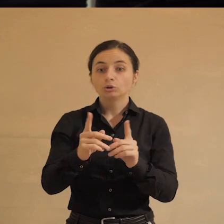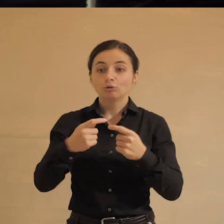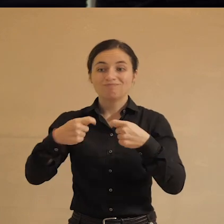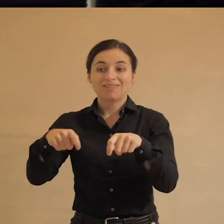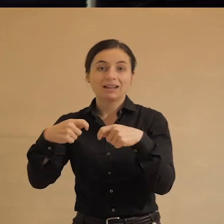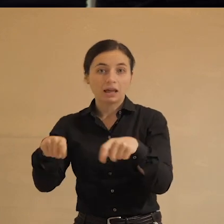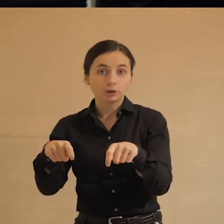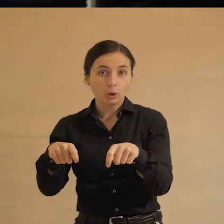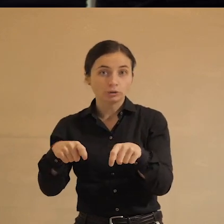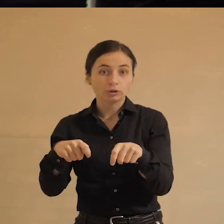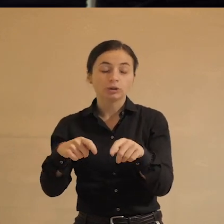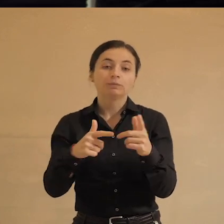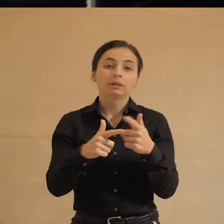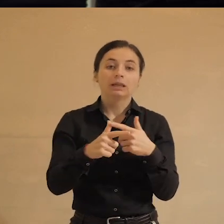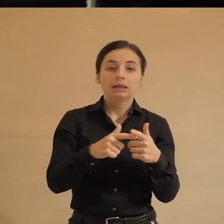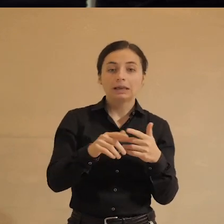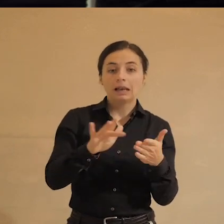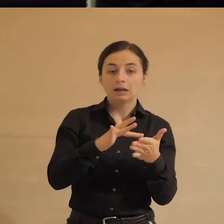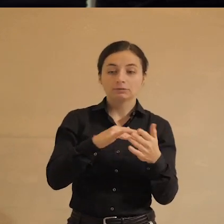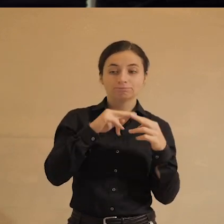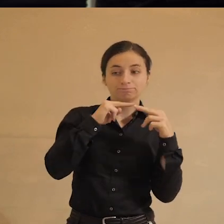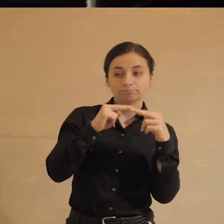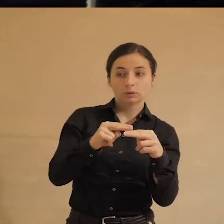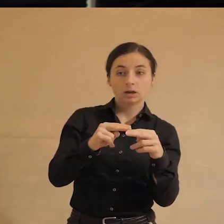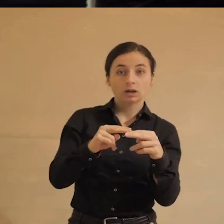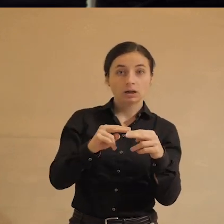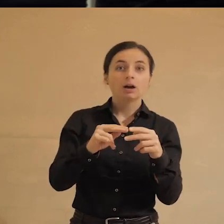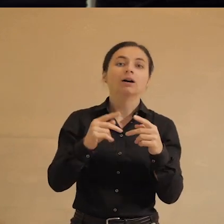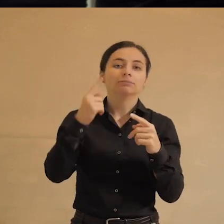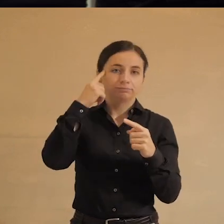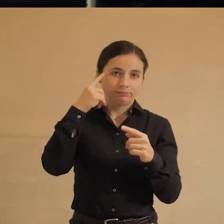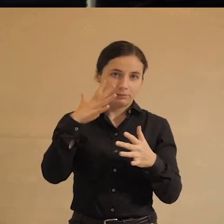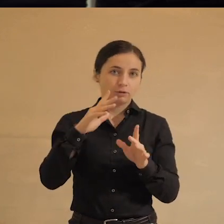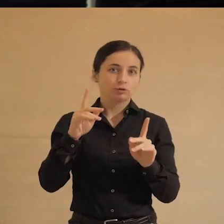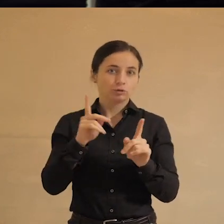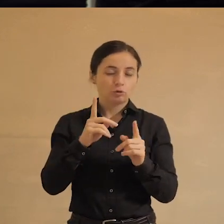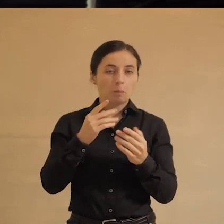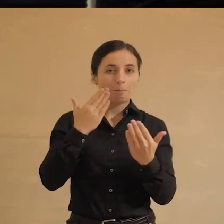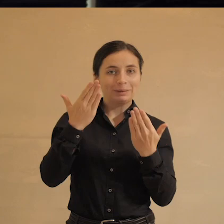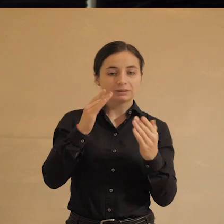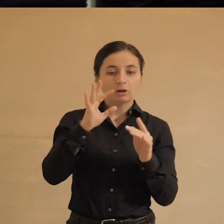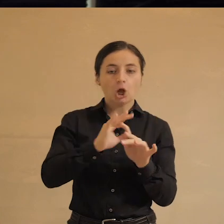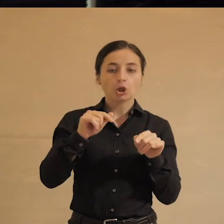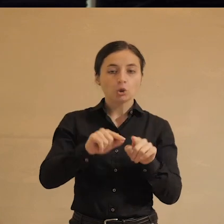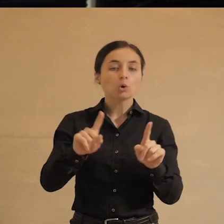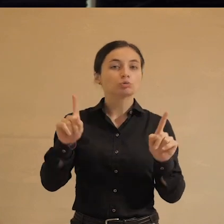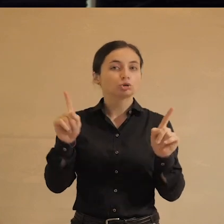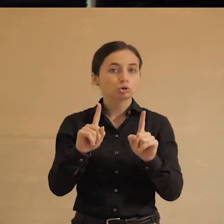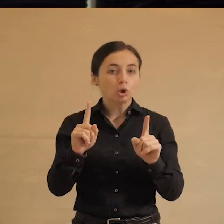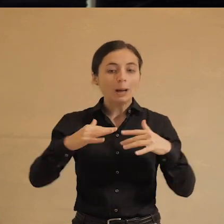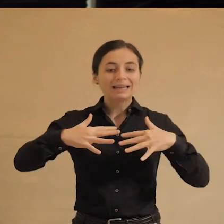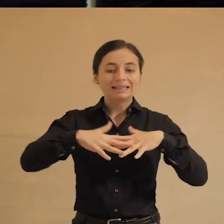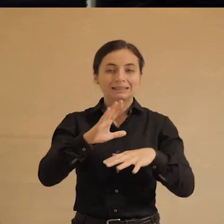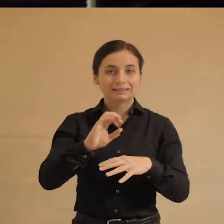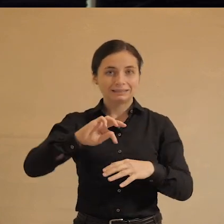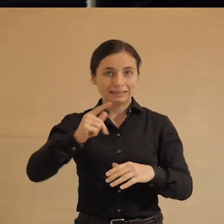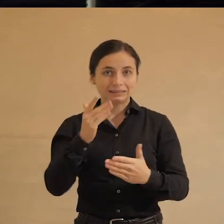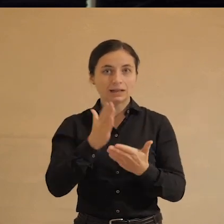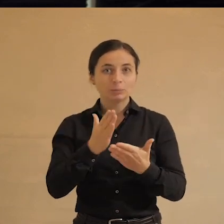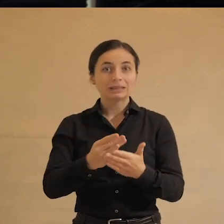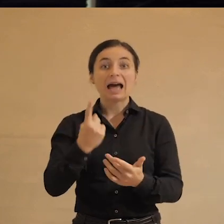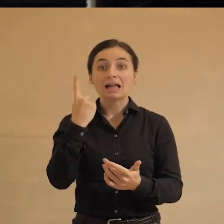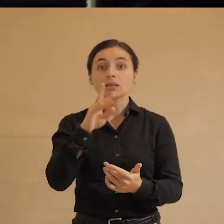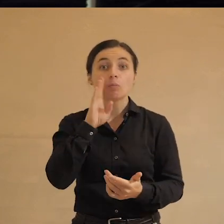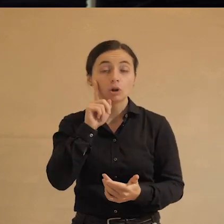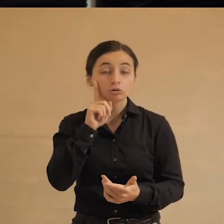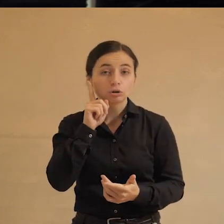продаете или рассчитываете на внимание какой-то аудитории, просто имейте это в виду. Представление о том, что в сети обитает одна